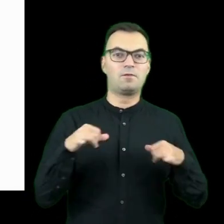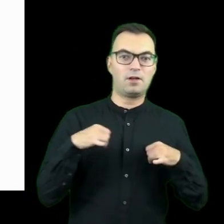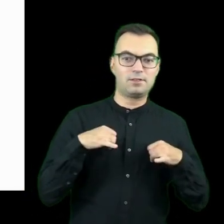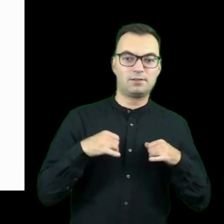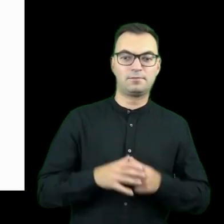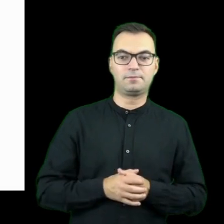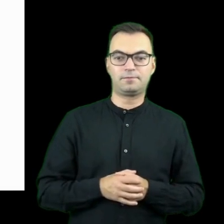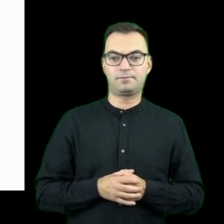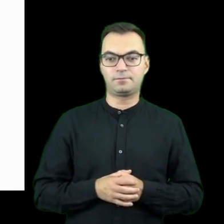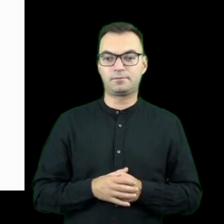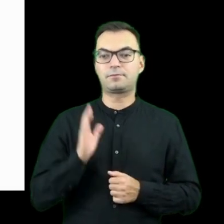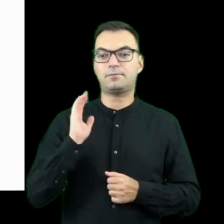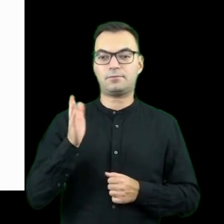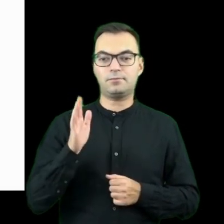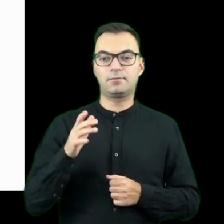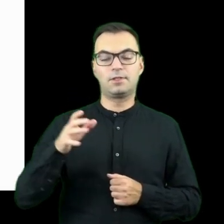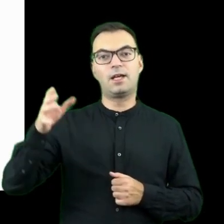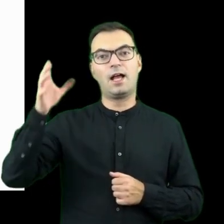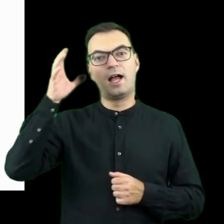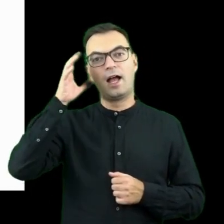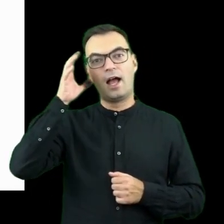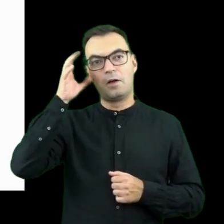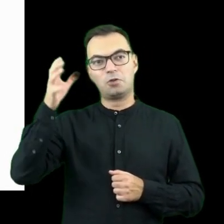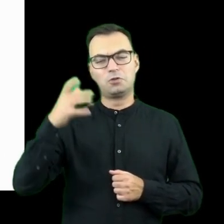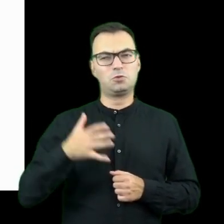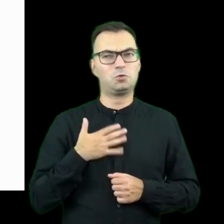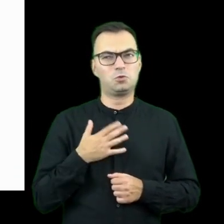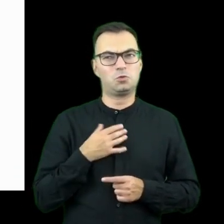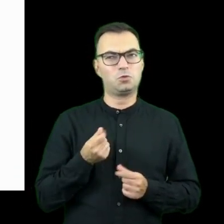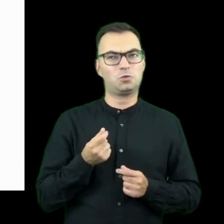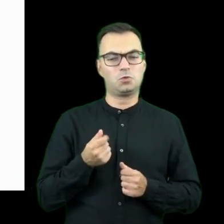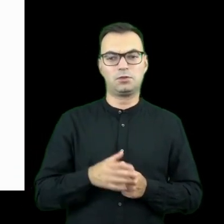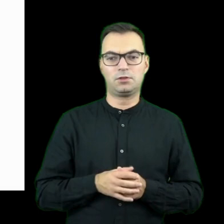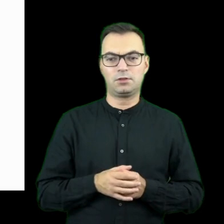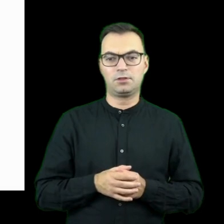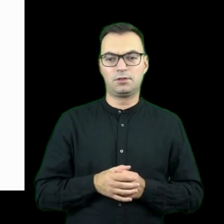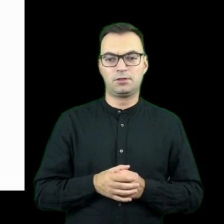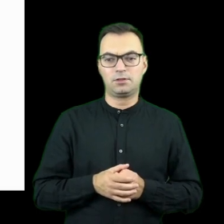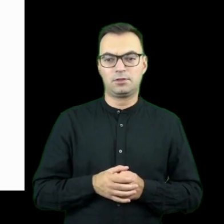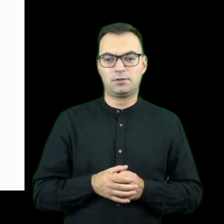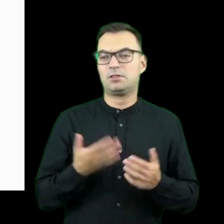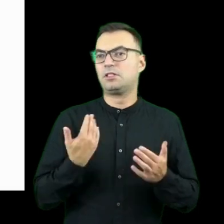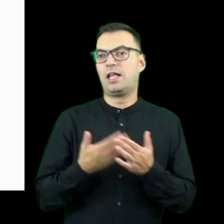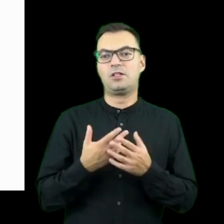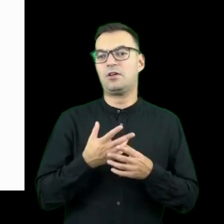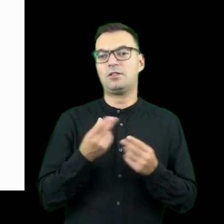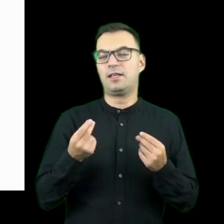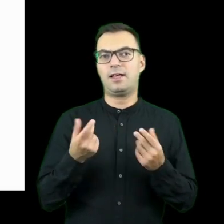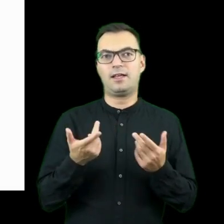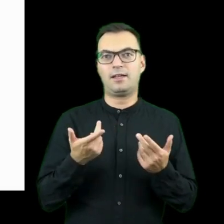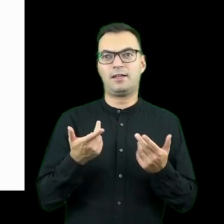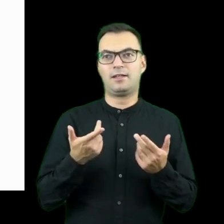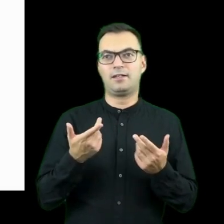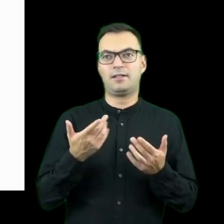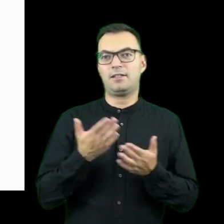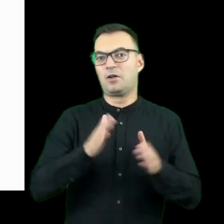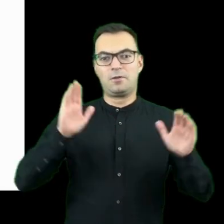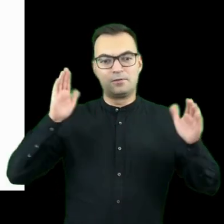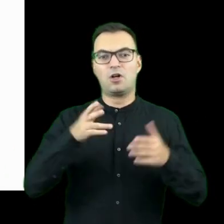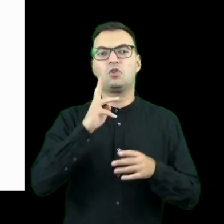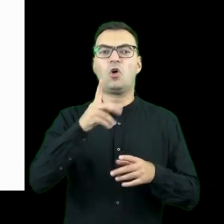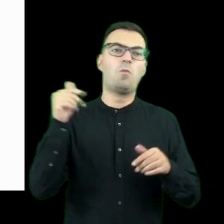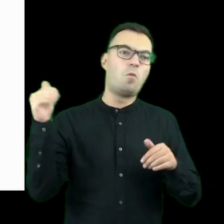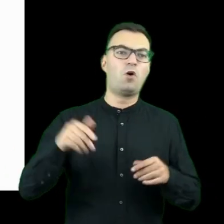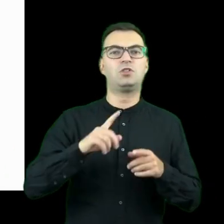lokalne. W pewnym momencie twórcy tego wydarzenia uznali, że właściwie nie ma powodu, żeby jakkolwiek